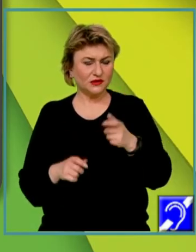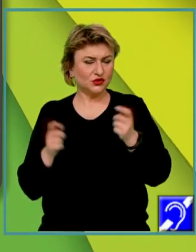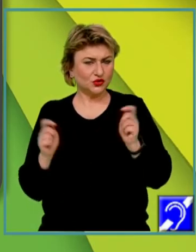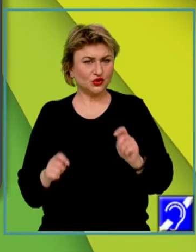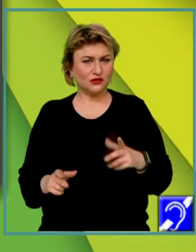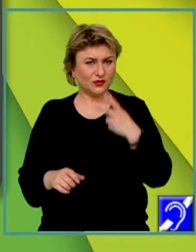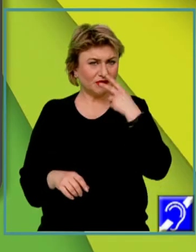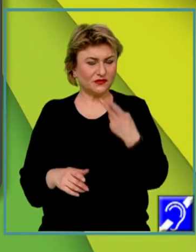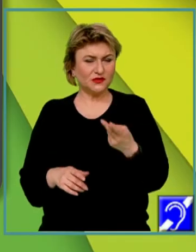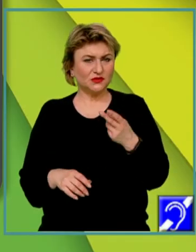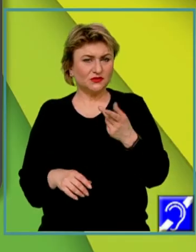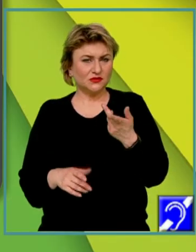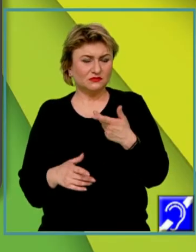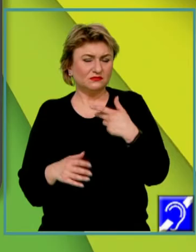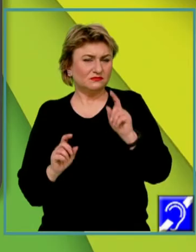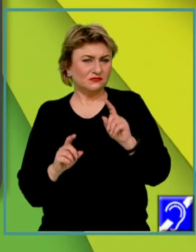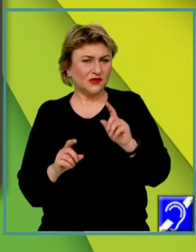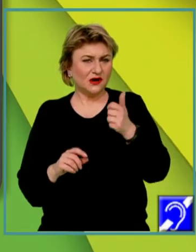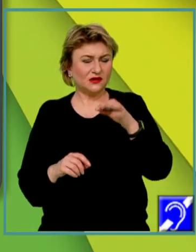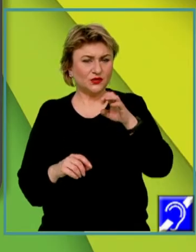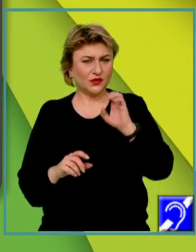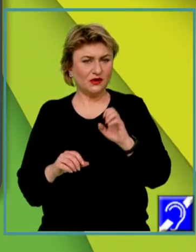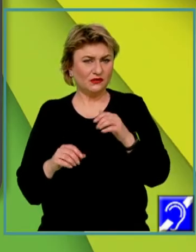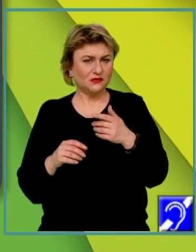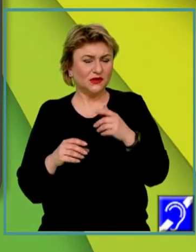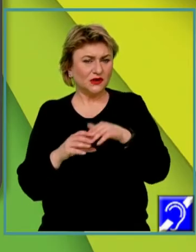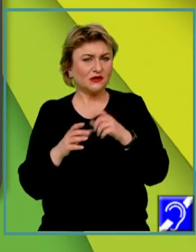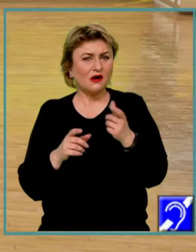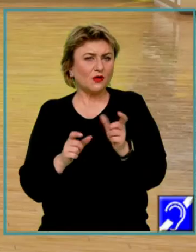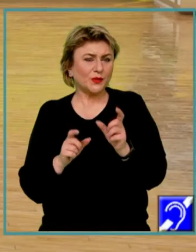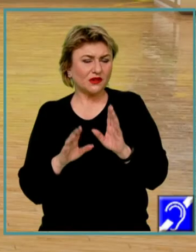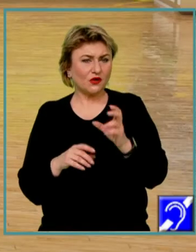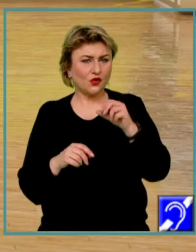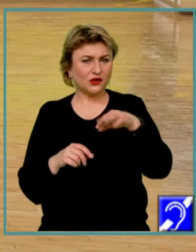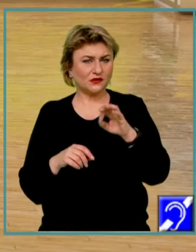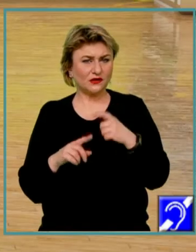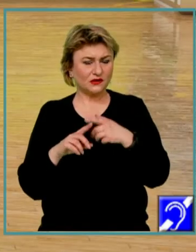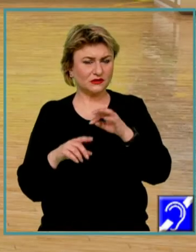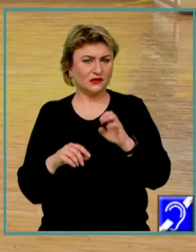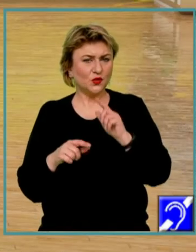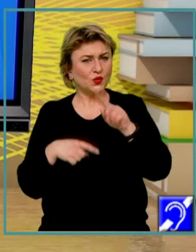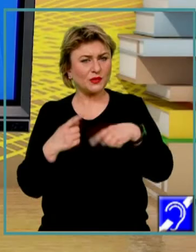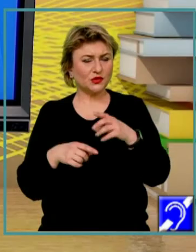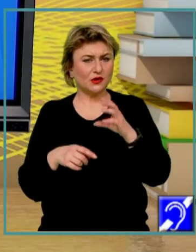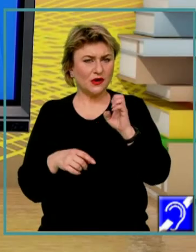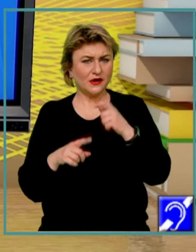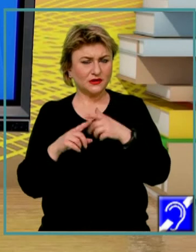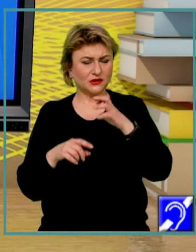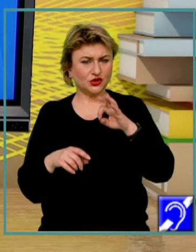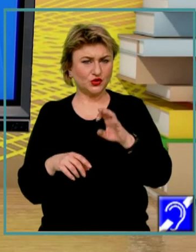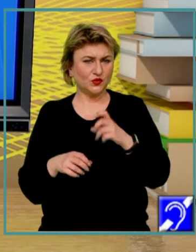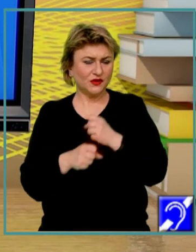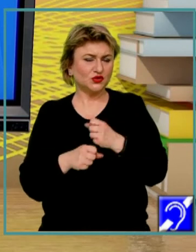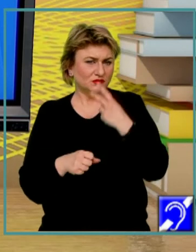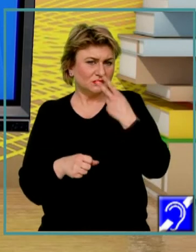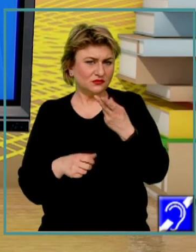ceea ce privește maniera de acțiune a acestuia în anumite contexte sociale. Următorul exercițiu face referire la